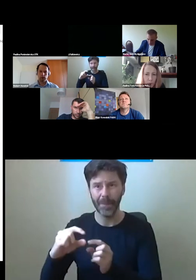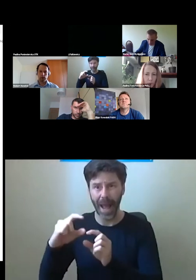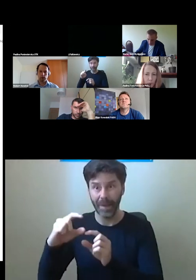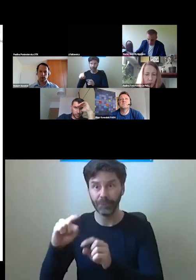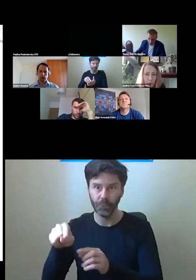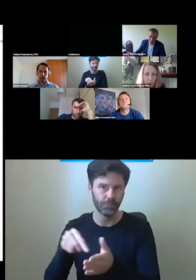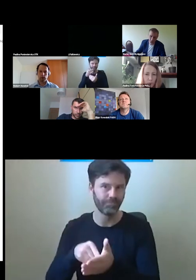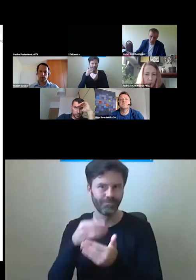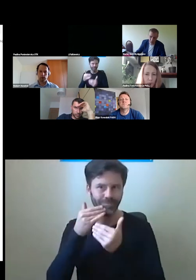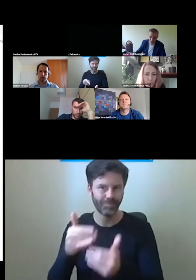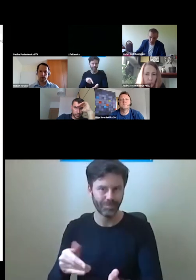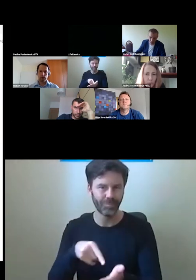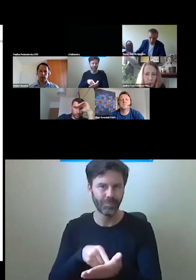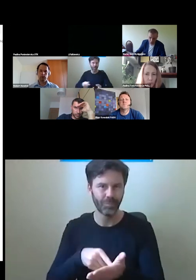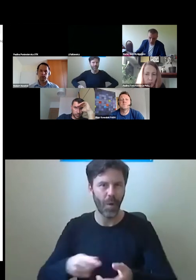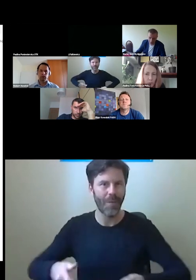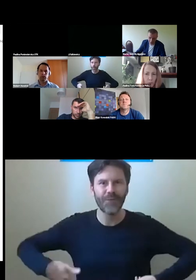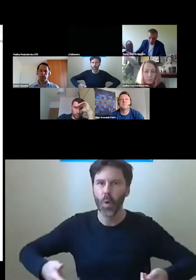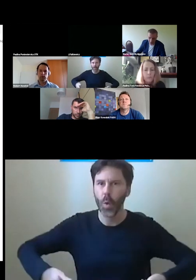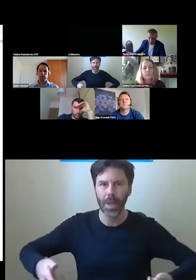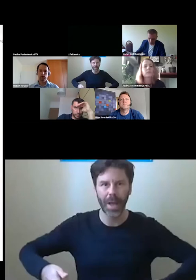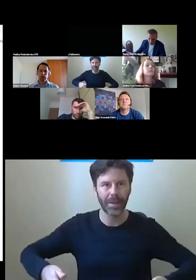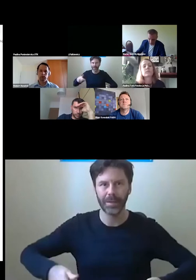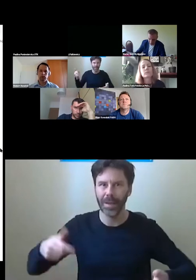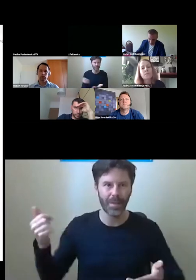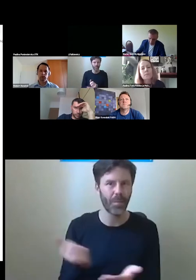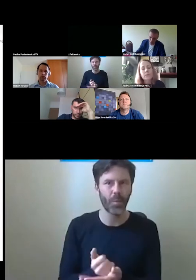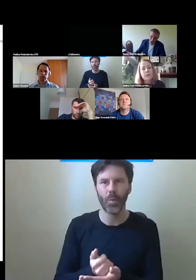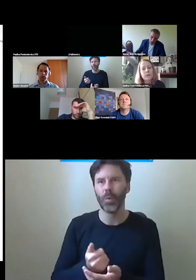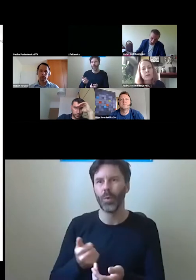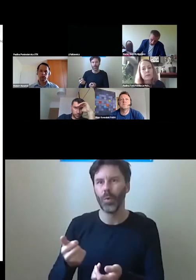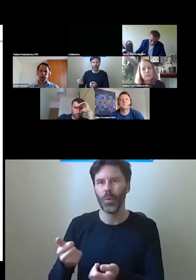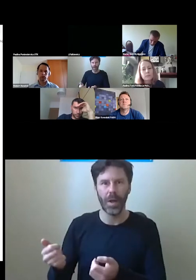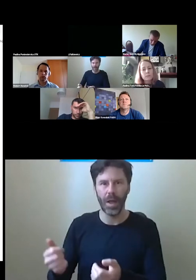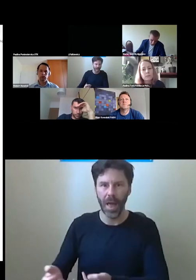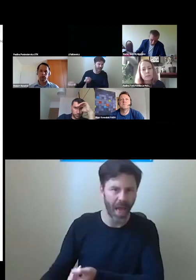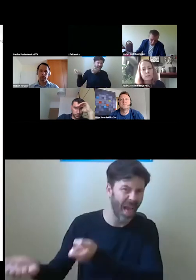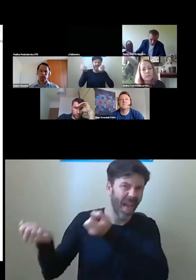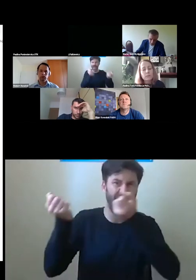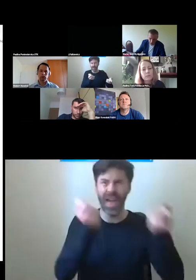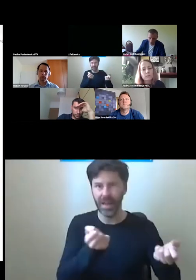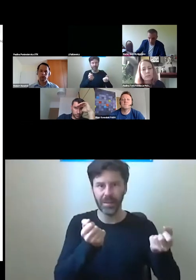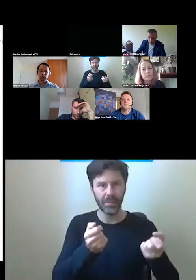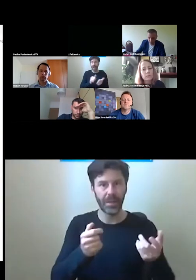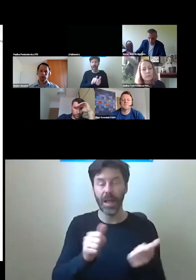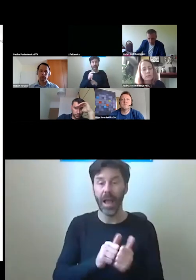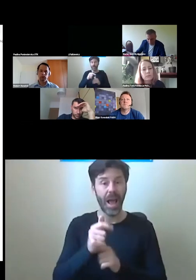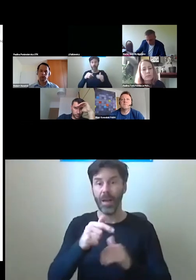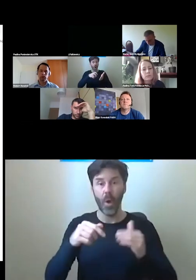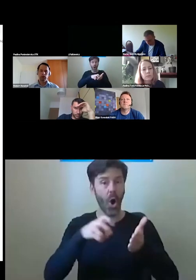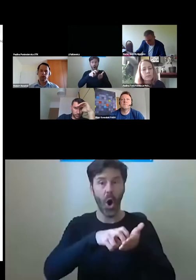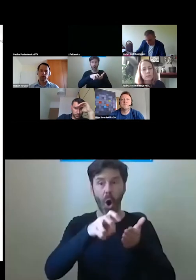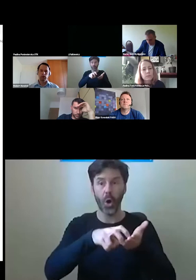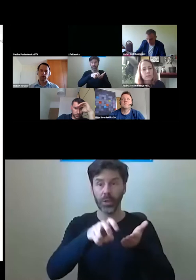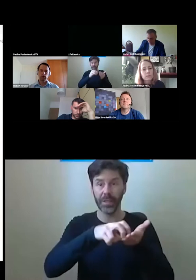wózek nie musi być, że tak powiem, targany do jakiejś większej wysokości, albo nie trzeba obniżać chodnika. Z kolei